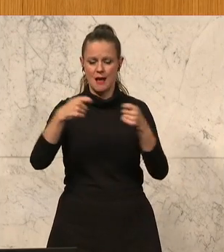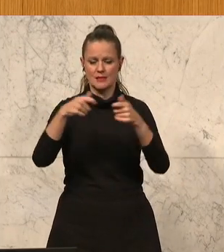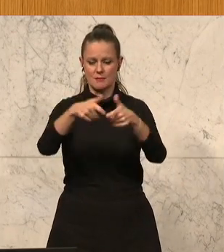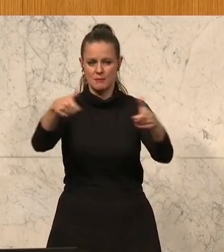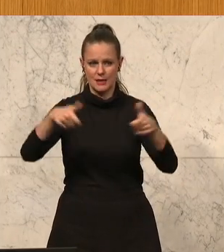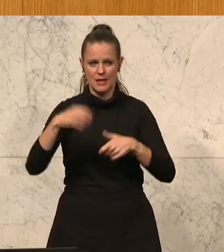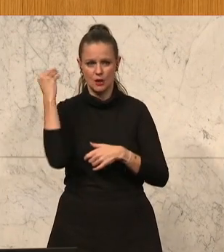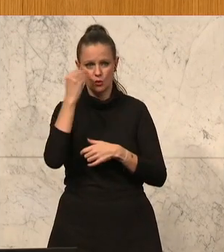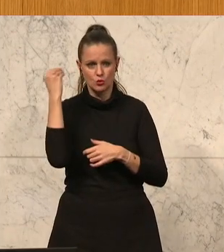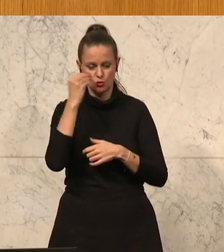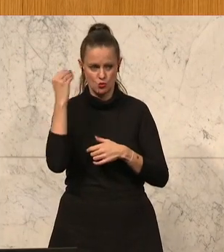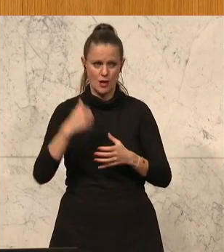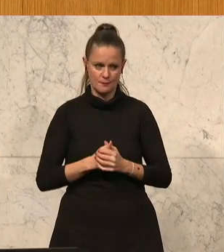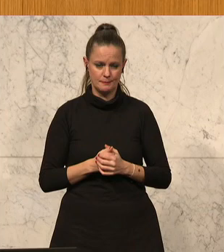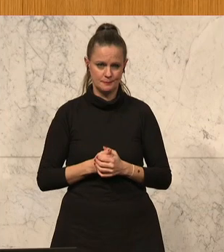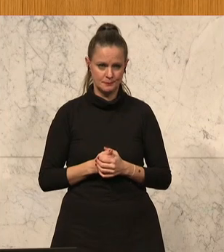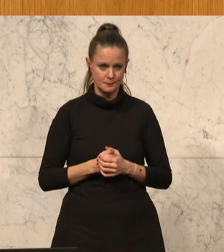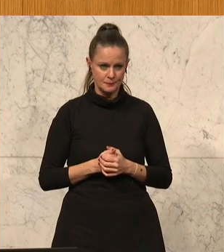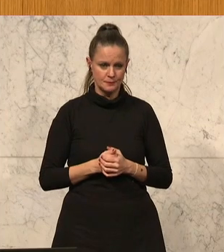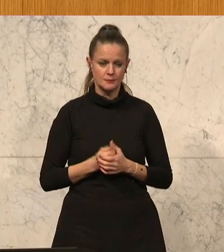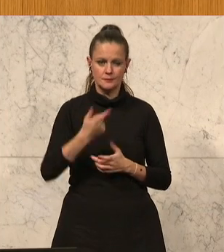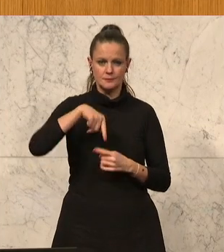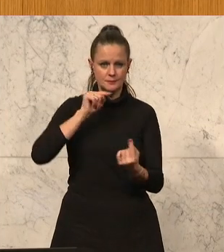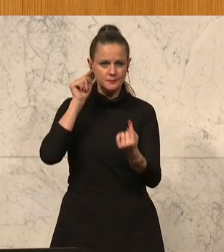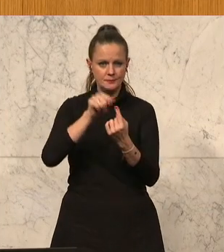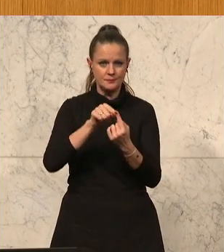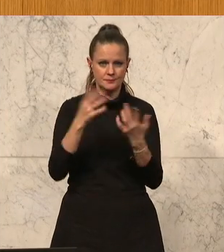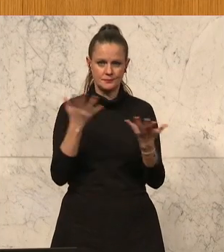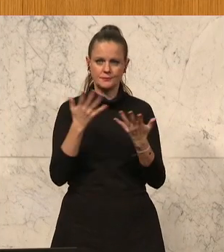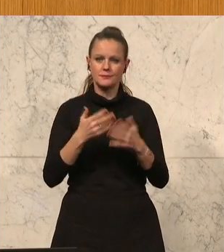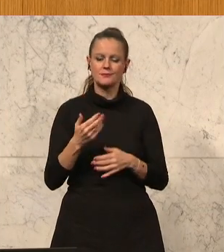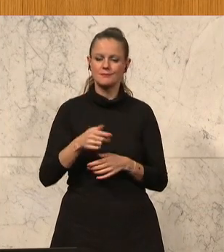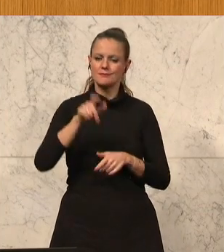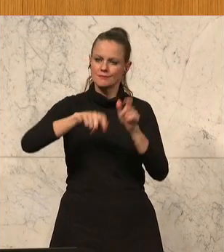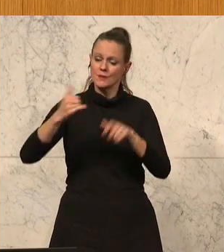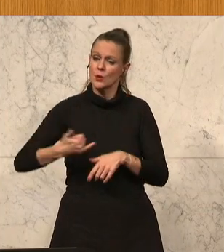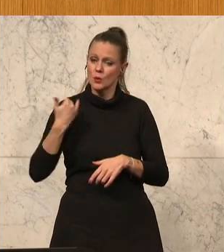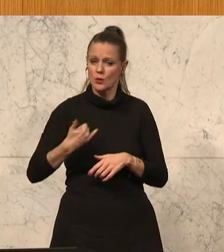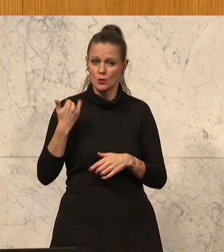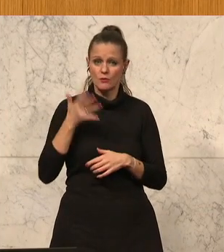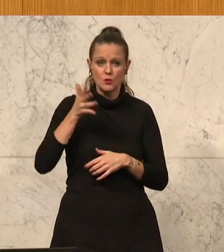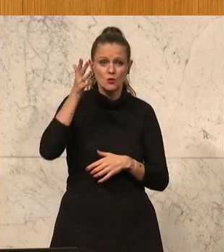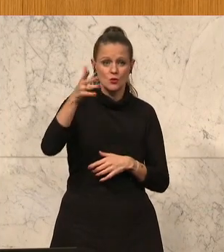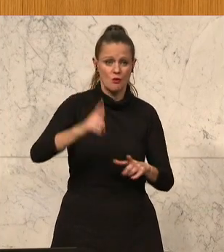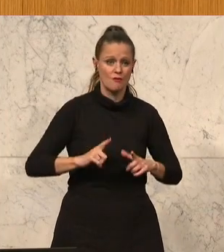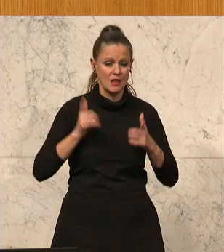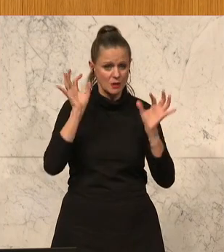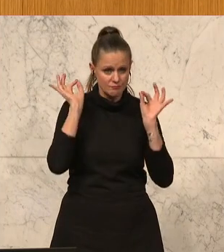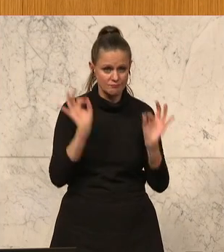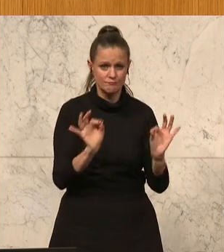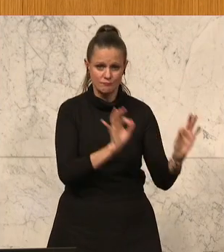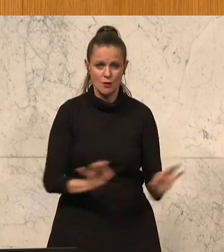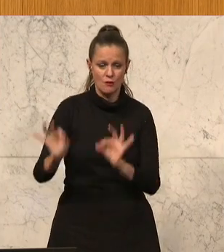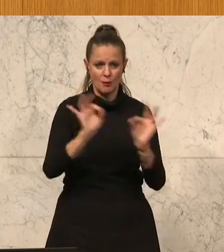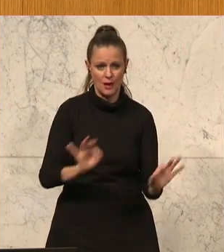verweisen und gleich hier einen Bogen auch zuspannen. Wir wollen auch, dass junge Menschen bestmöglich auf ihr zukünftiges Lebens- und Arbeitsfeld